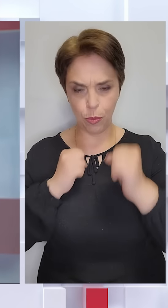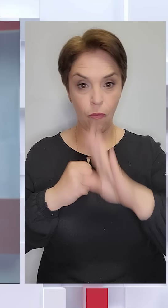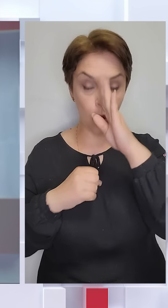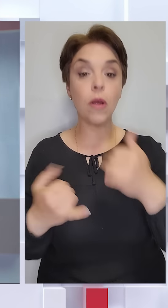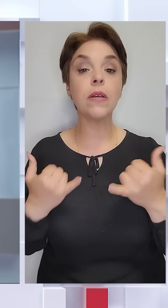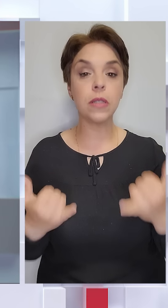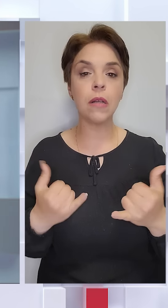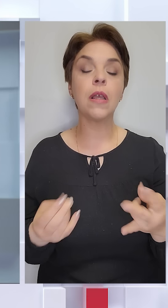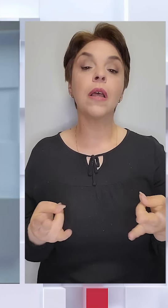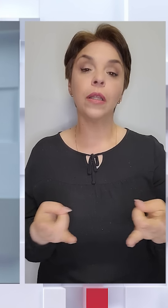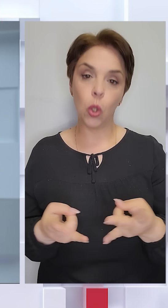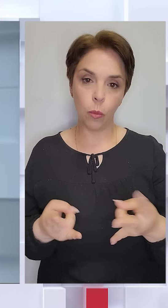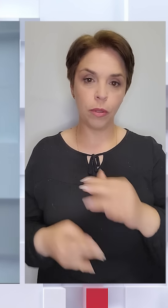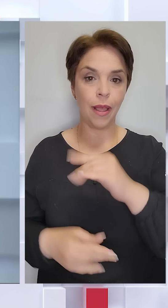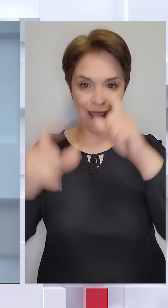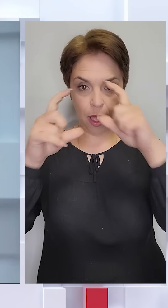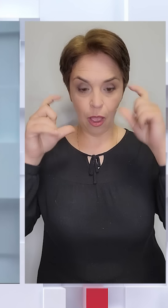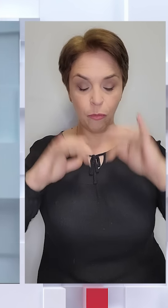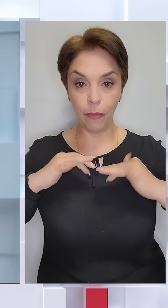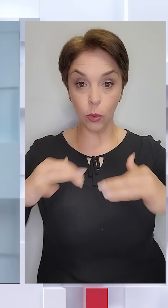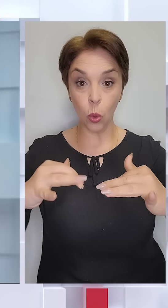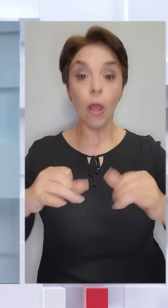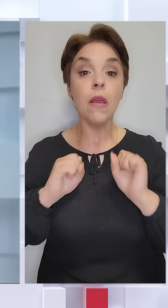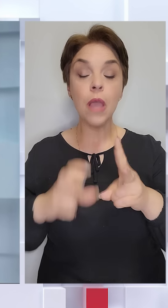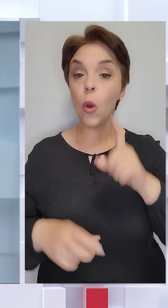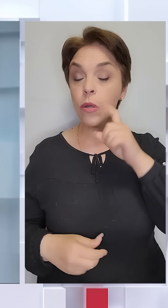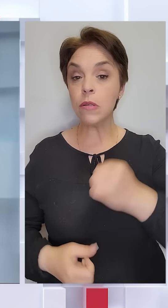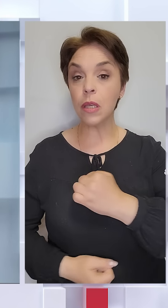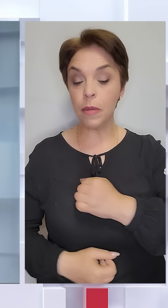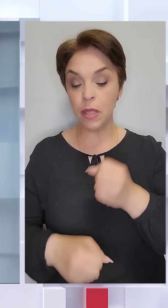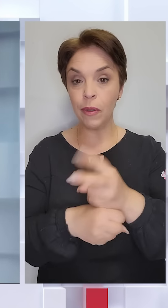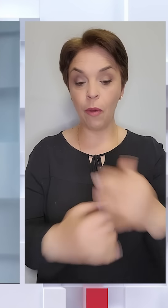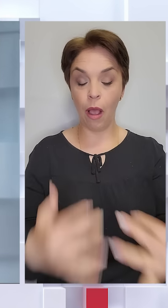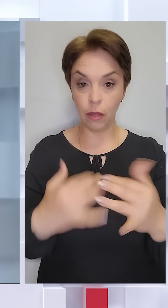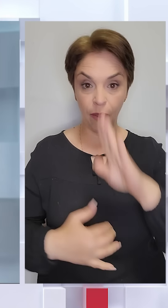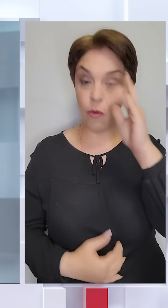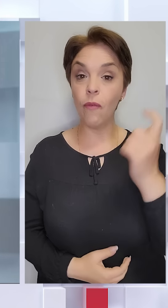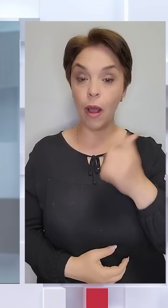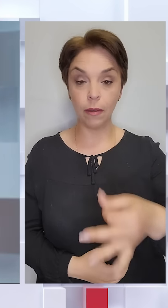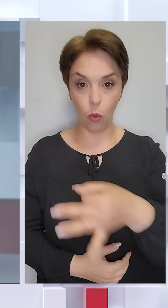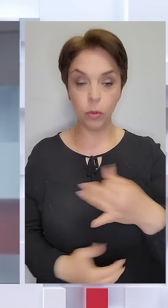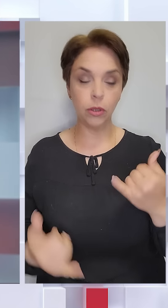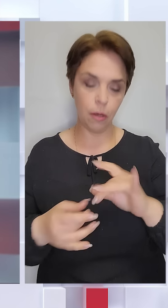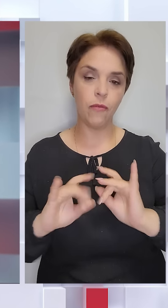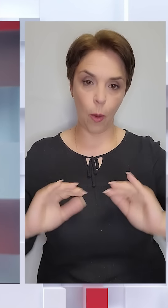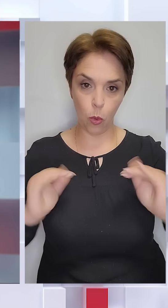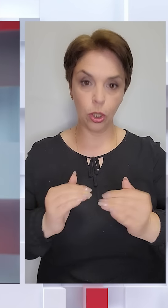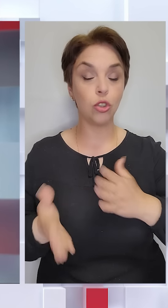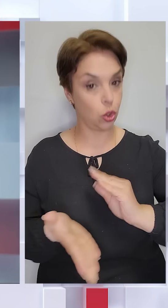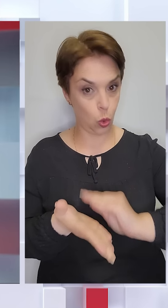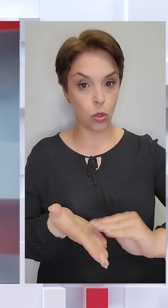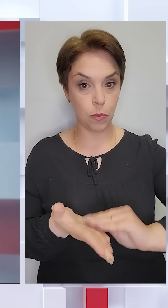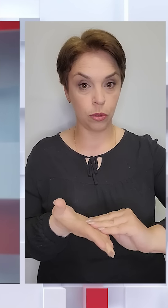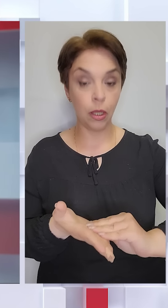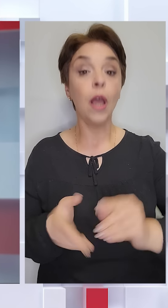зараз необхідні ФПВ-дрони. Отже, як українські бійці відбивають атаки ворога на Харківщині, далі в репортажі Олександра Моторного.